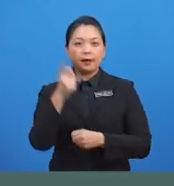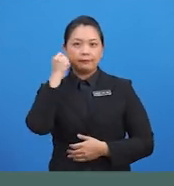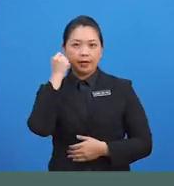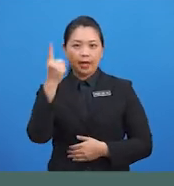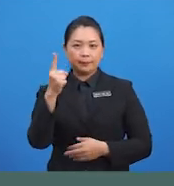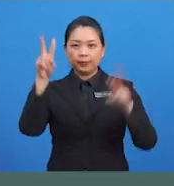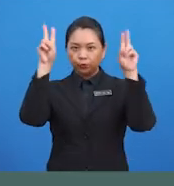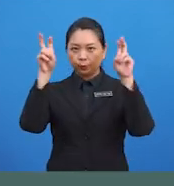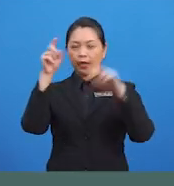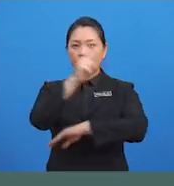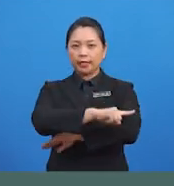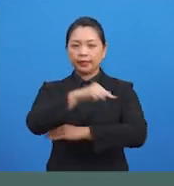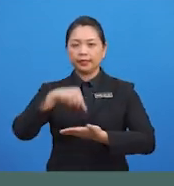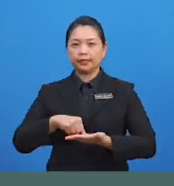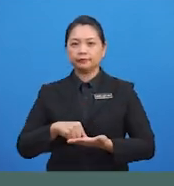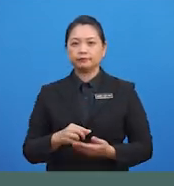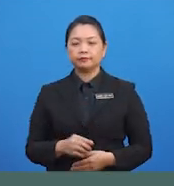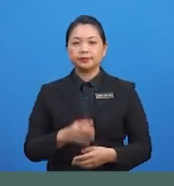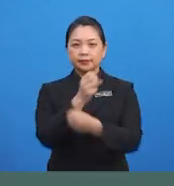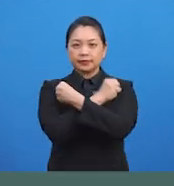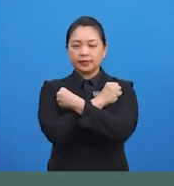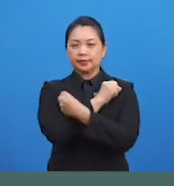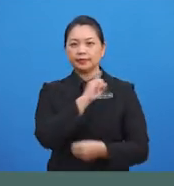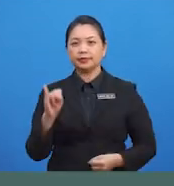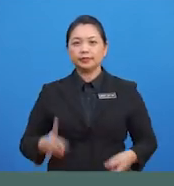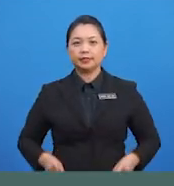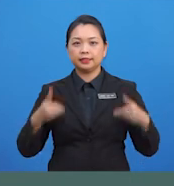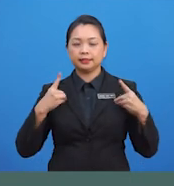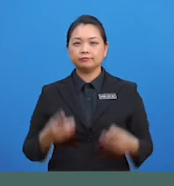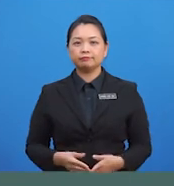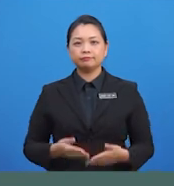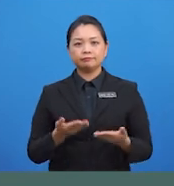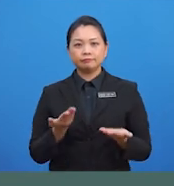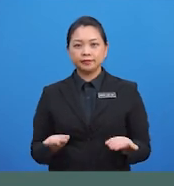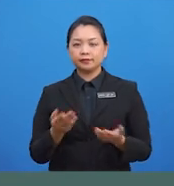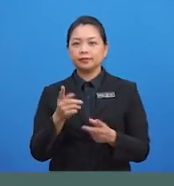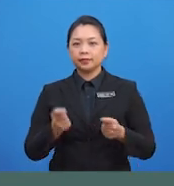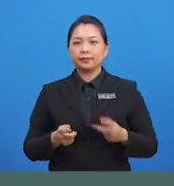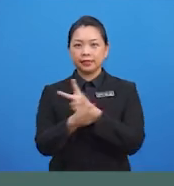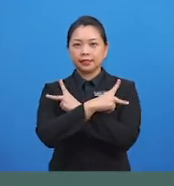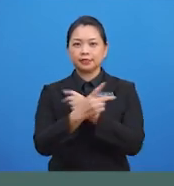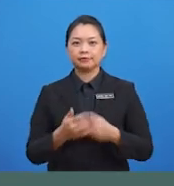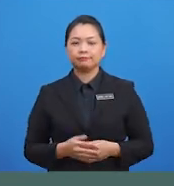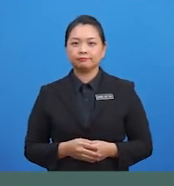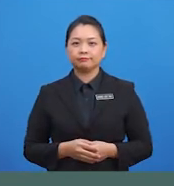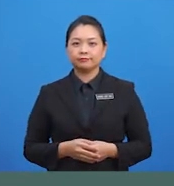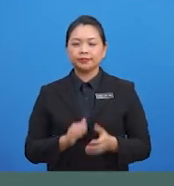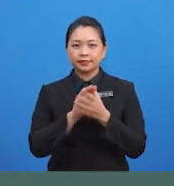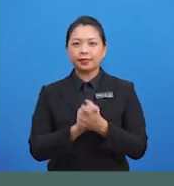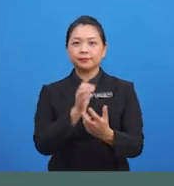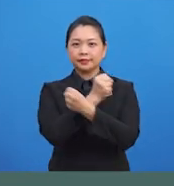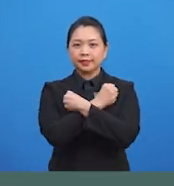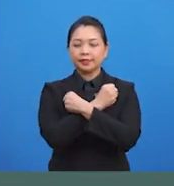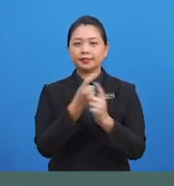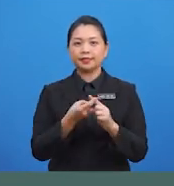memahami topik hari ini Iaitu sayangi diri Sekian, terima kasih Salam